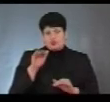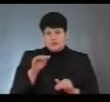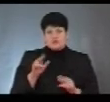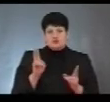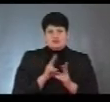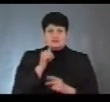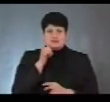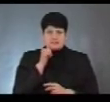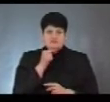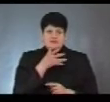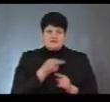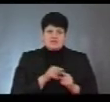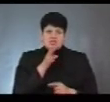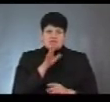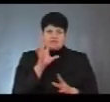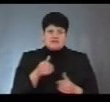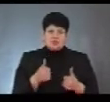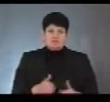завтра у цій же порі. На все добре.